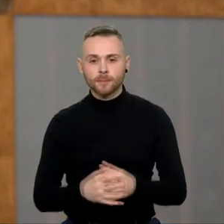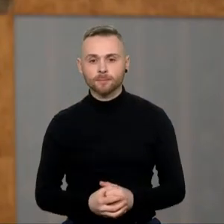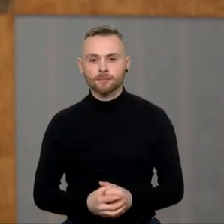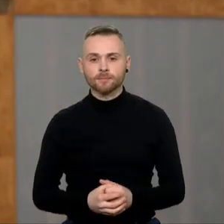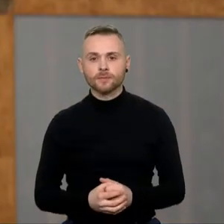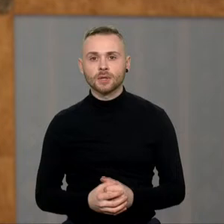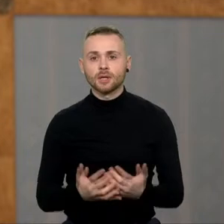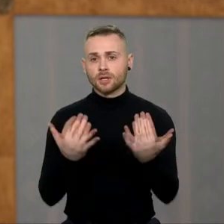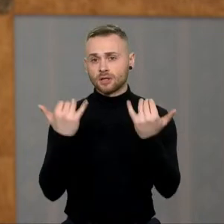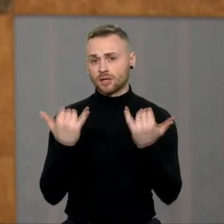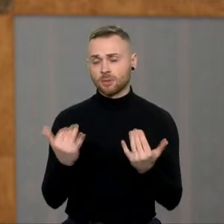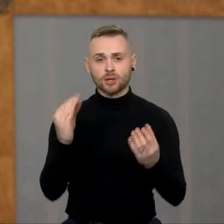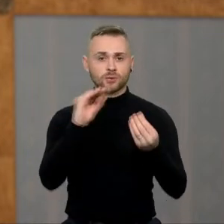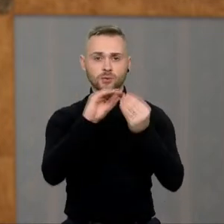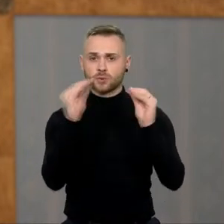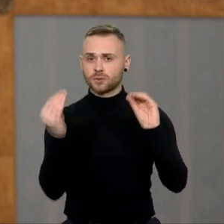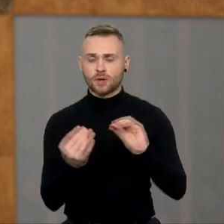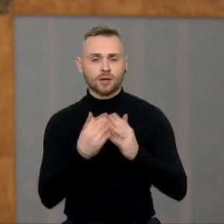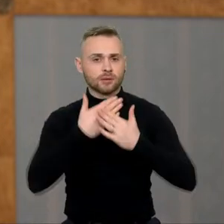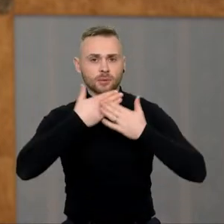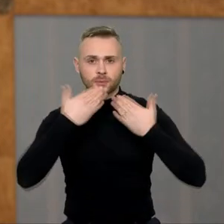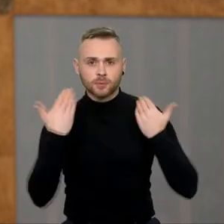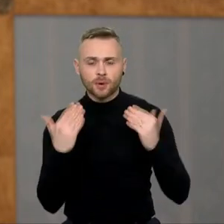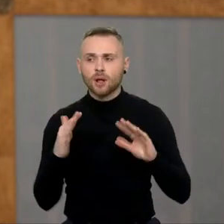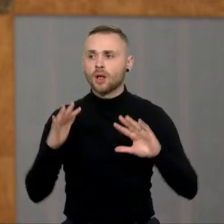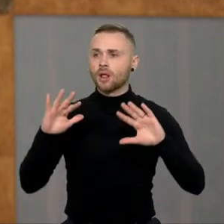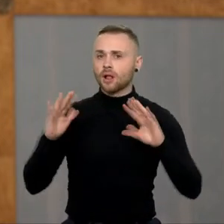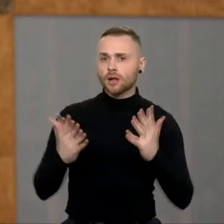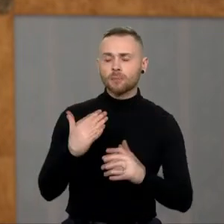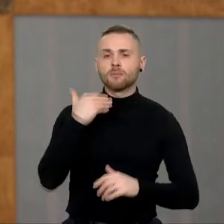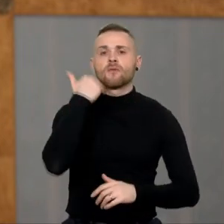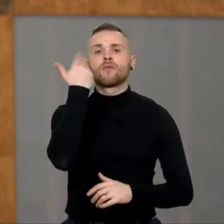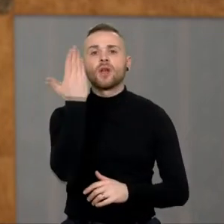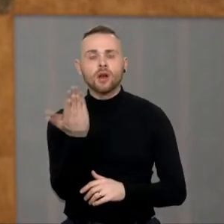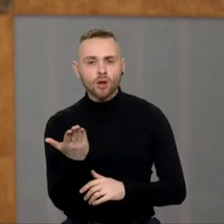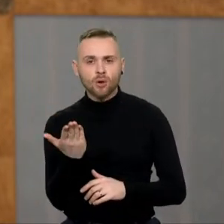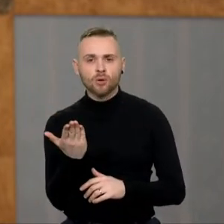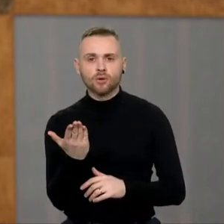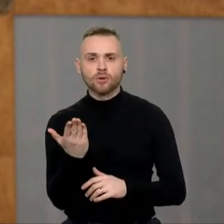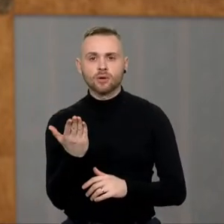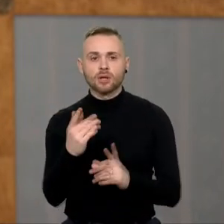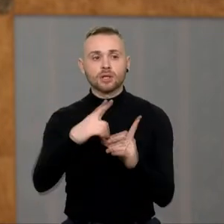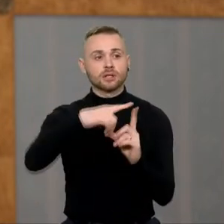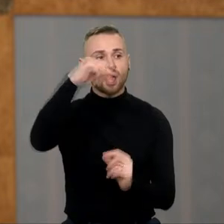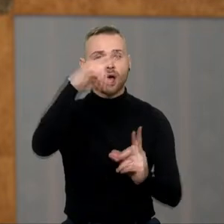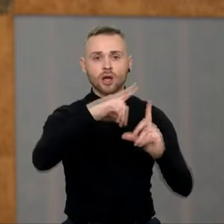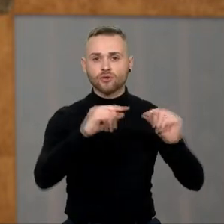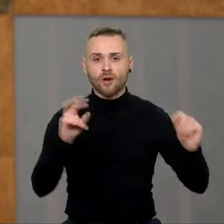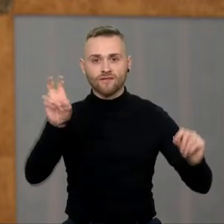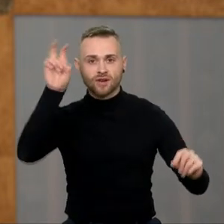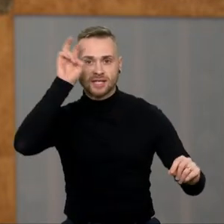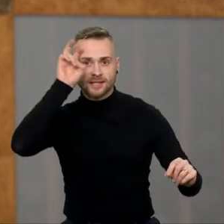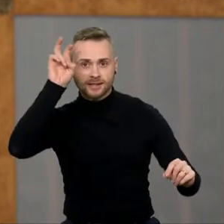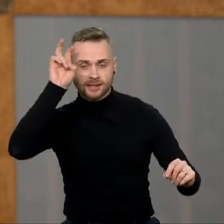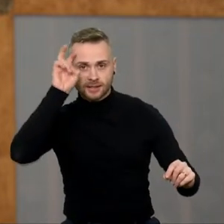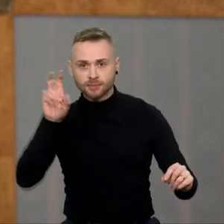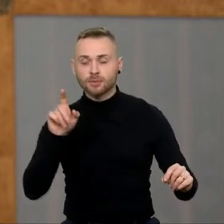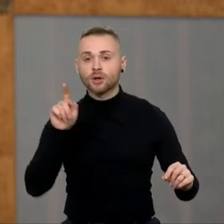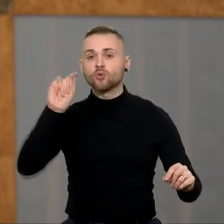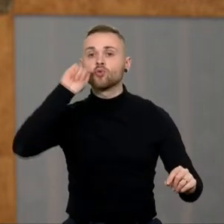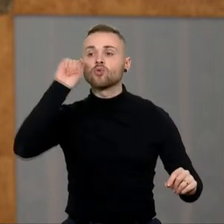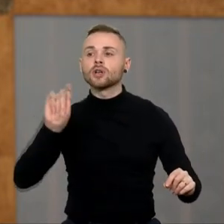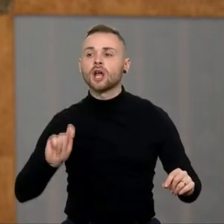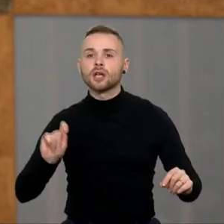sutarimo šio klausimu, kaip turėtų atrodyti mūsų didesnis įsitraukimas, NATO valstybių įsitraukimas į karą